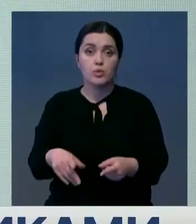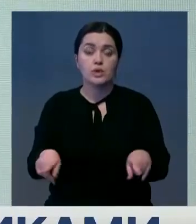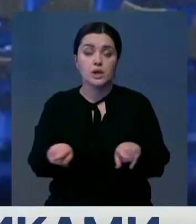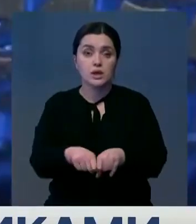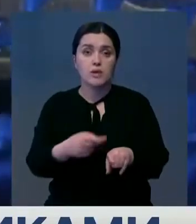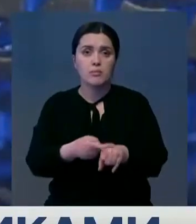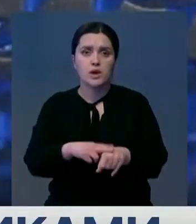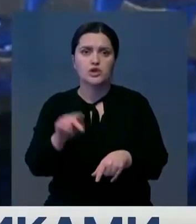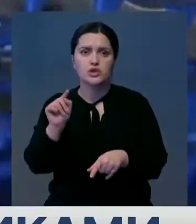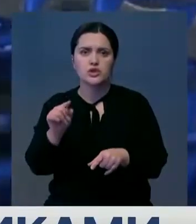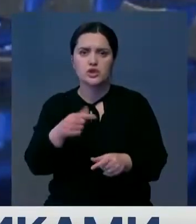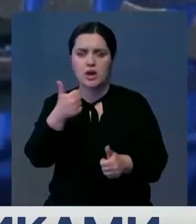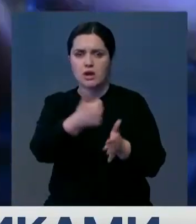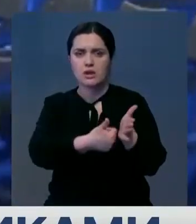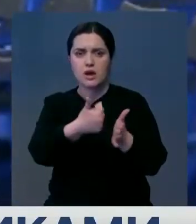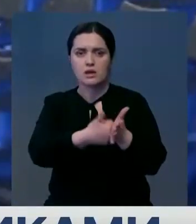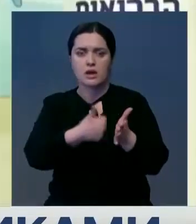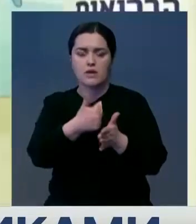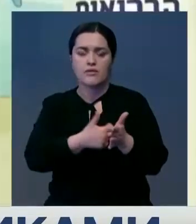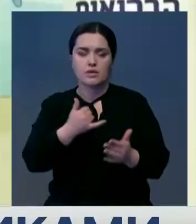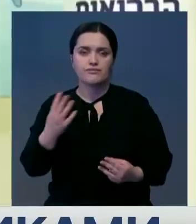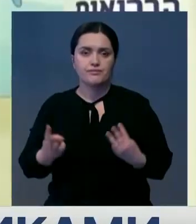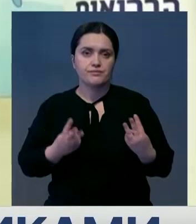постов тысячи лайков и восторженных комментариев.